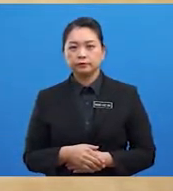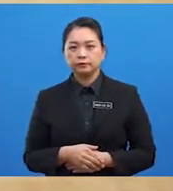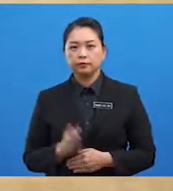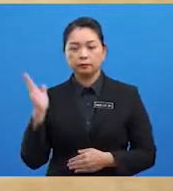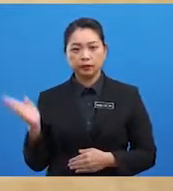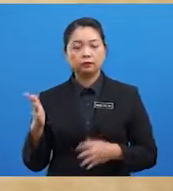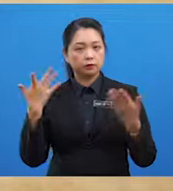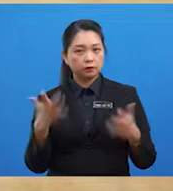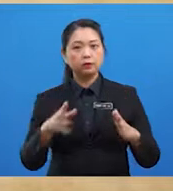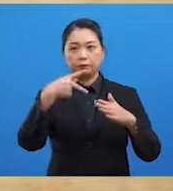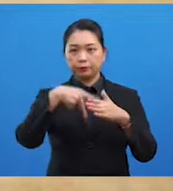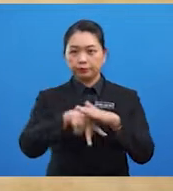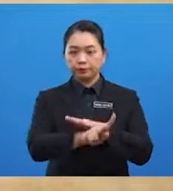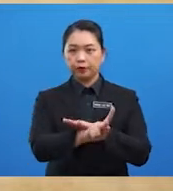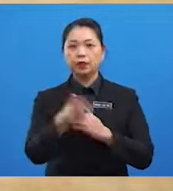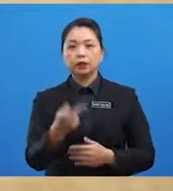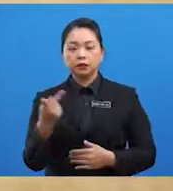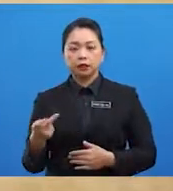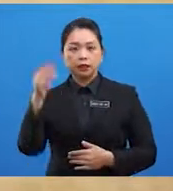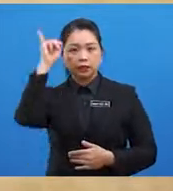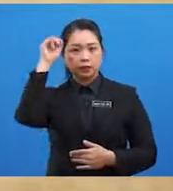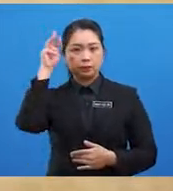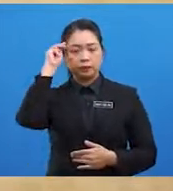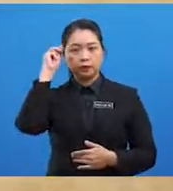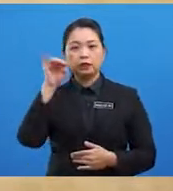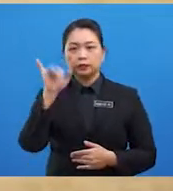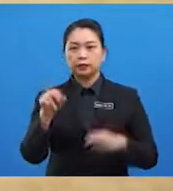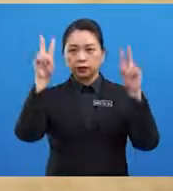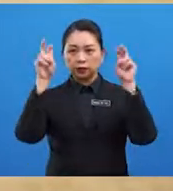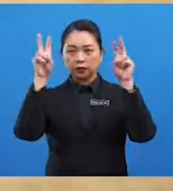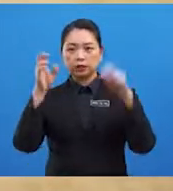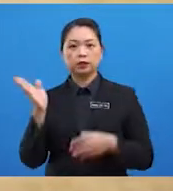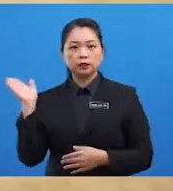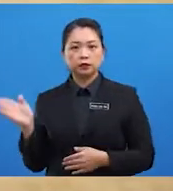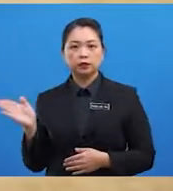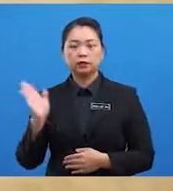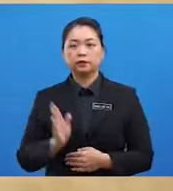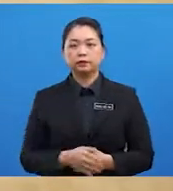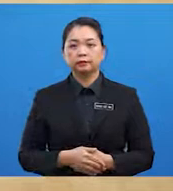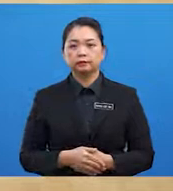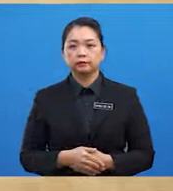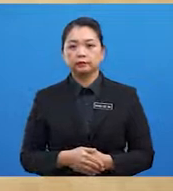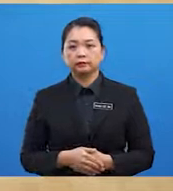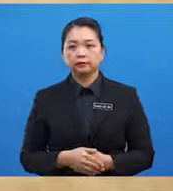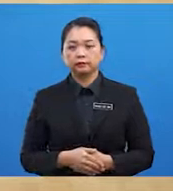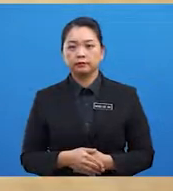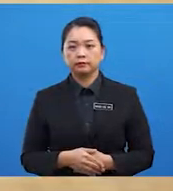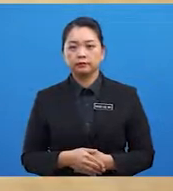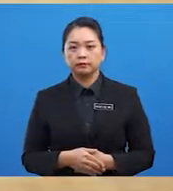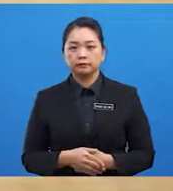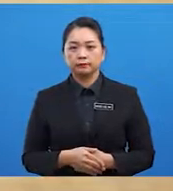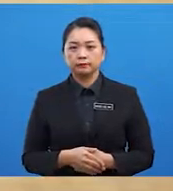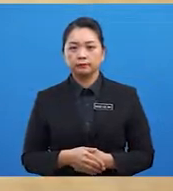telah mencetak karya Ibn Majid yang berjudul As-Sabil'ilah Afrikiyah